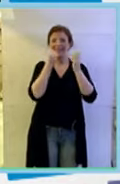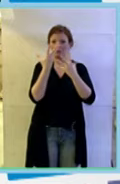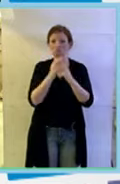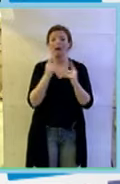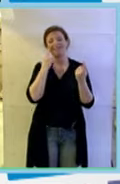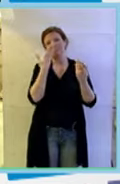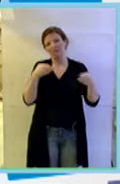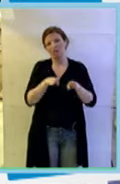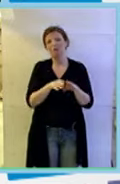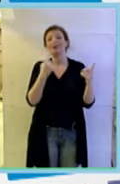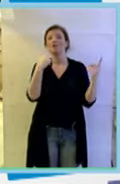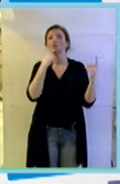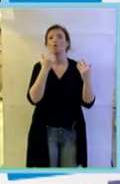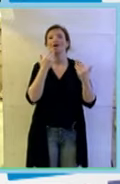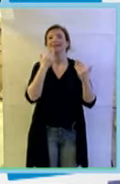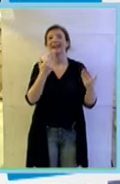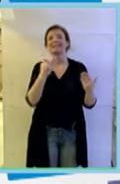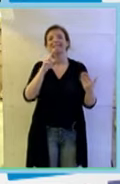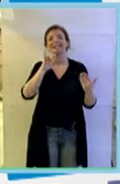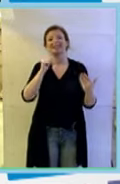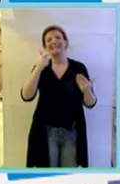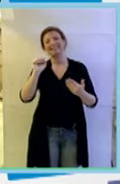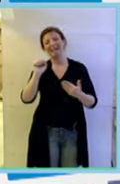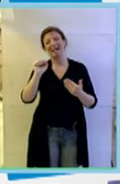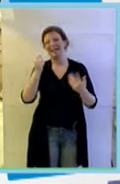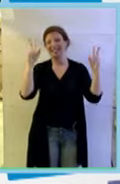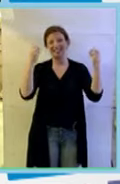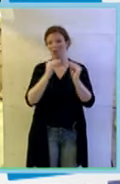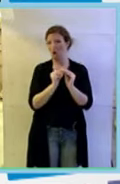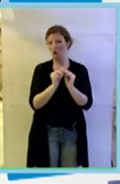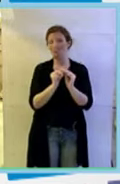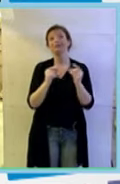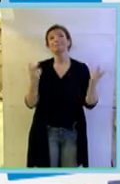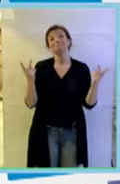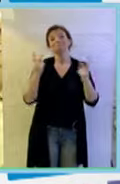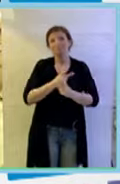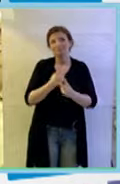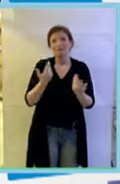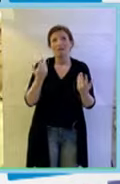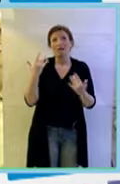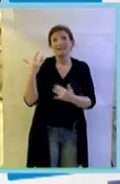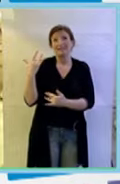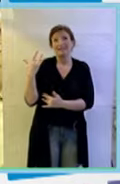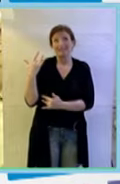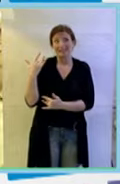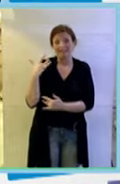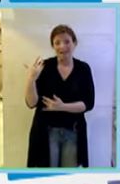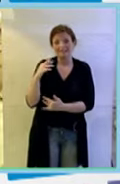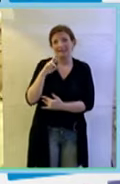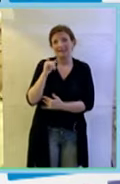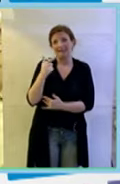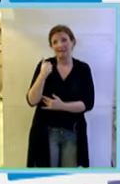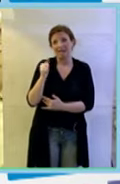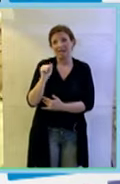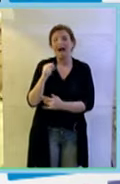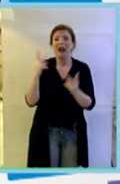il tuo grazie Rita il mio grazie Rita è un grazie allora innanzitutto io